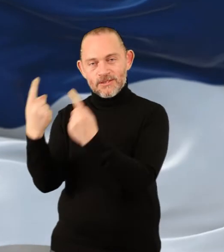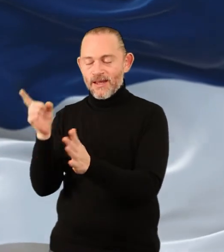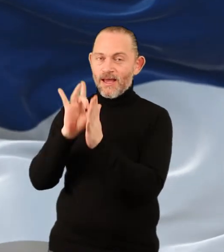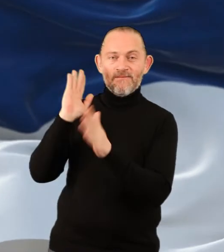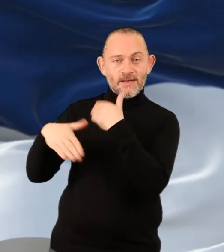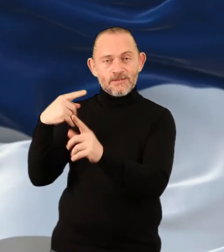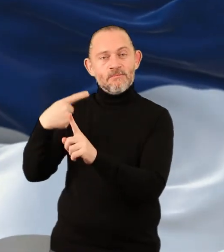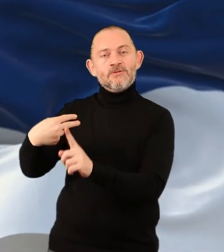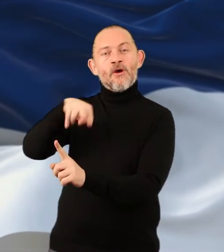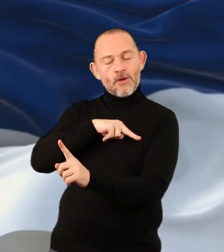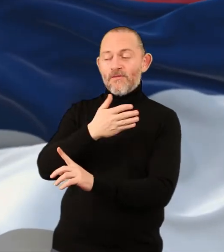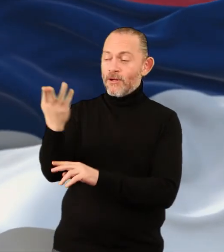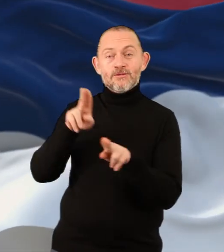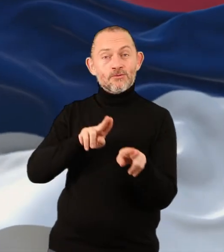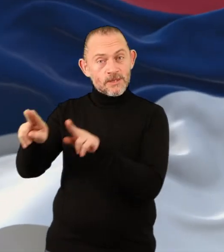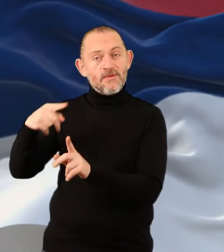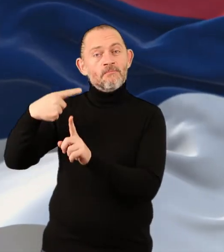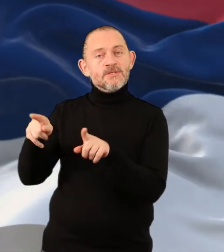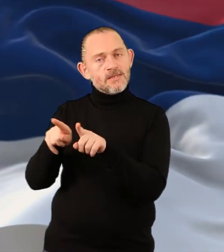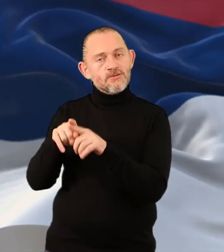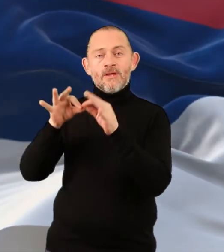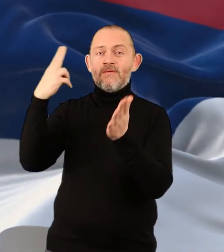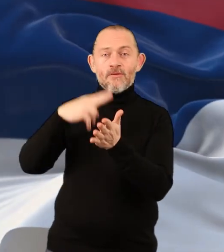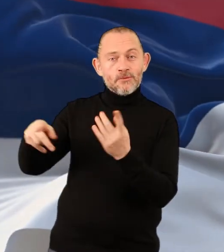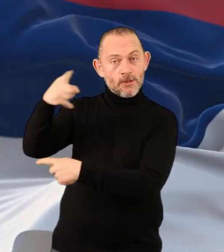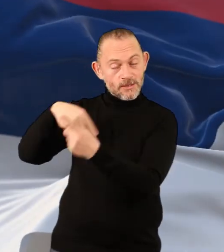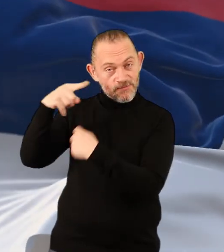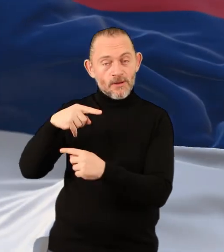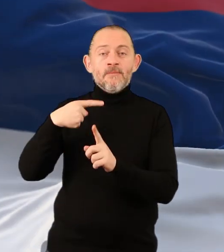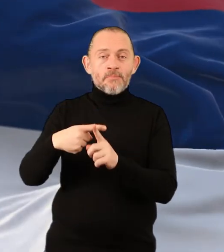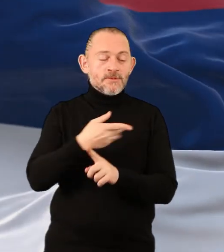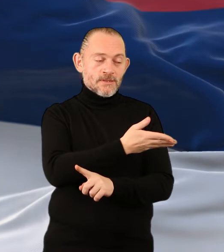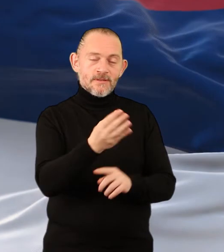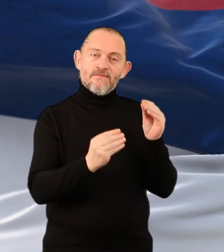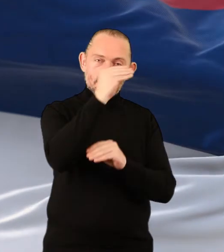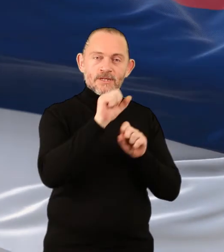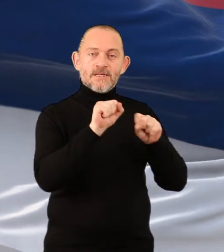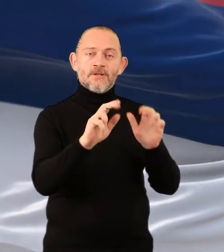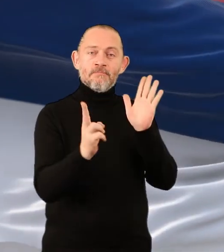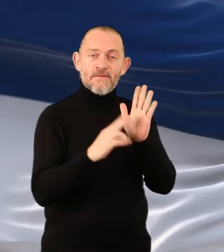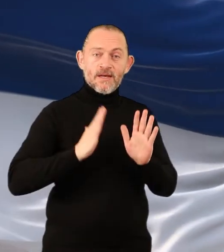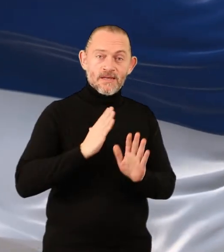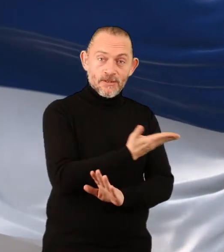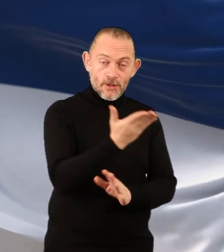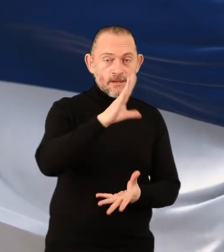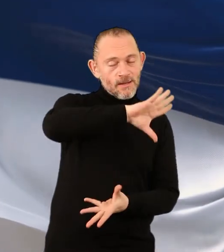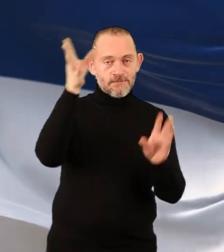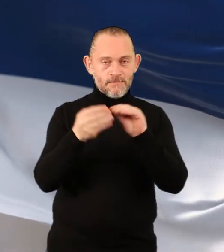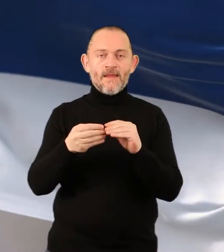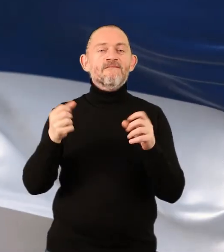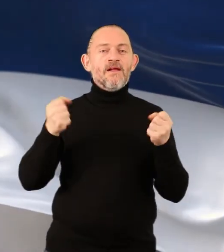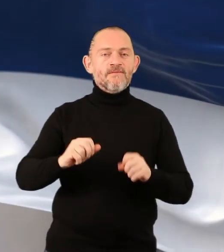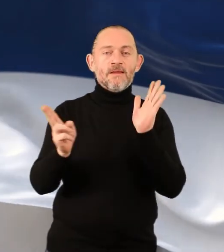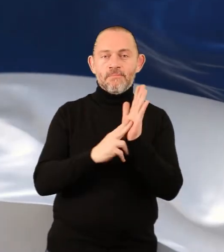nezavisnost, efikasnost i odgovornost sudstva, veća samostalnost i odgovornost javnog tužilaštva, bolja zaštita